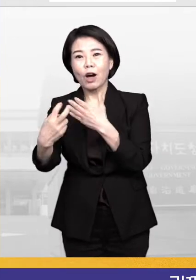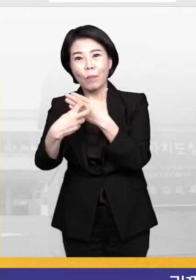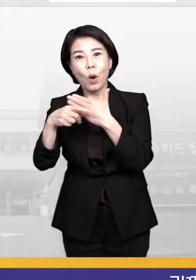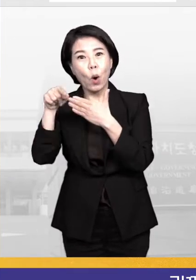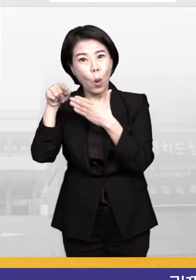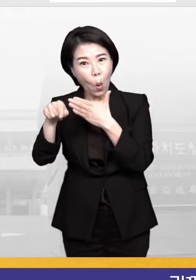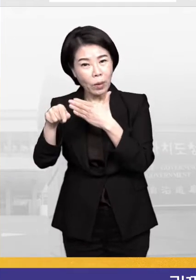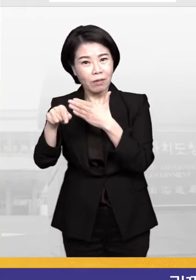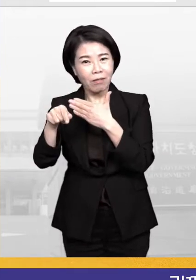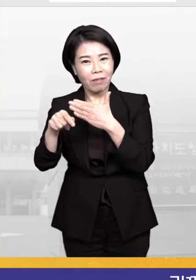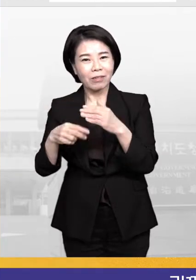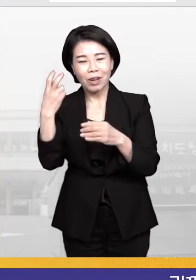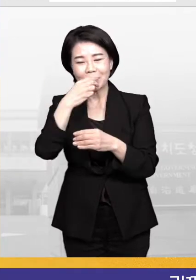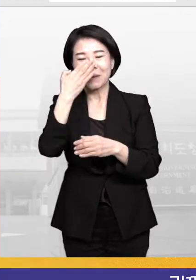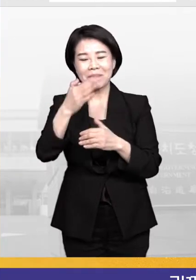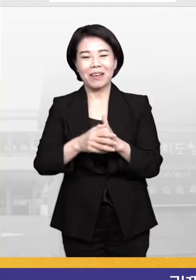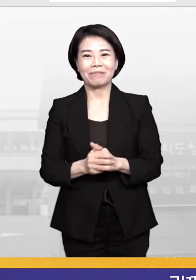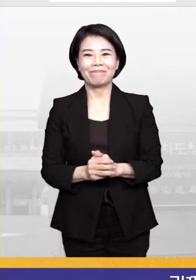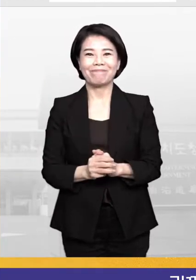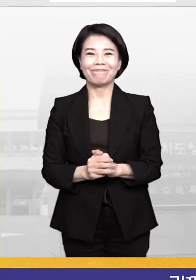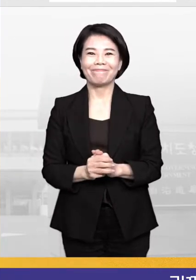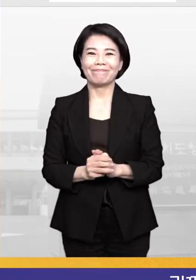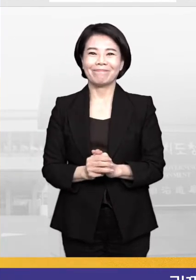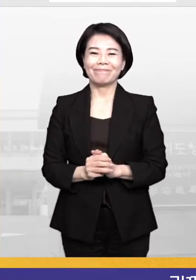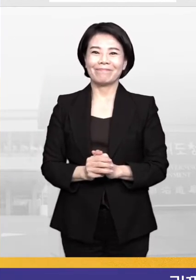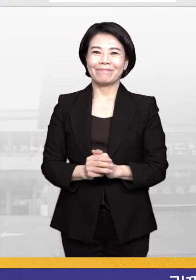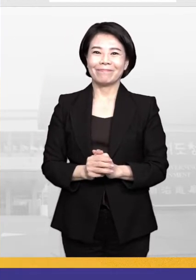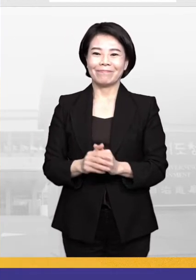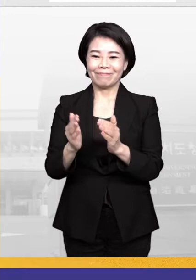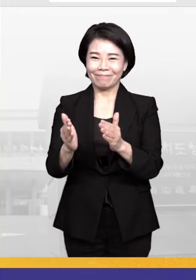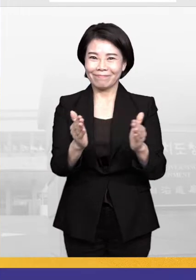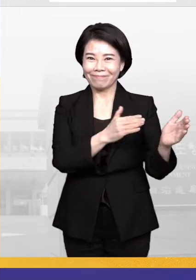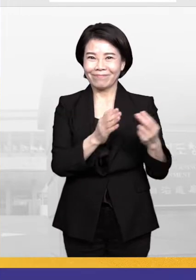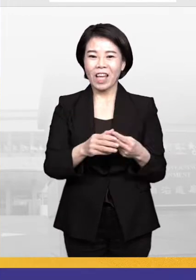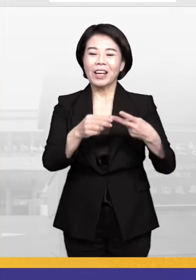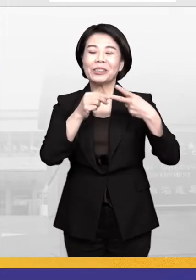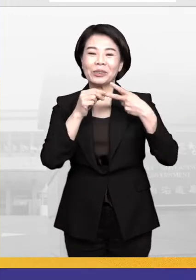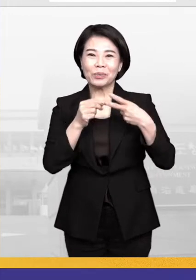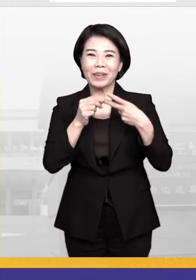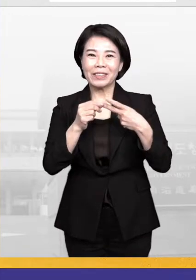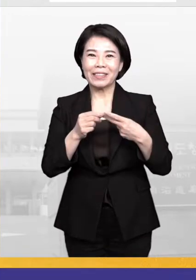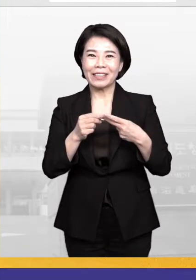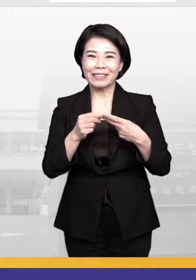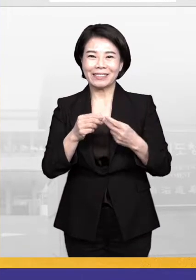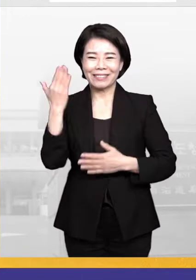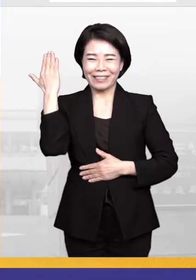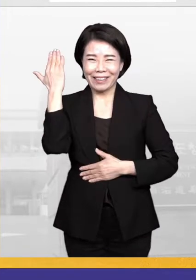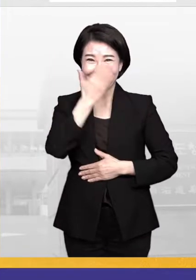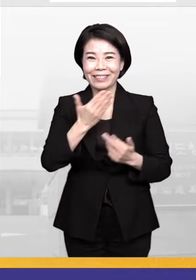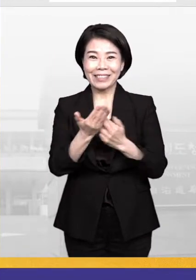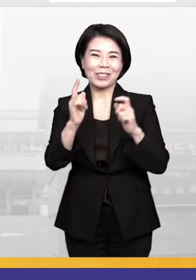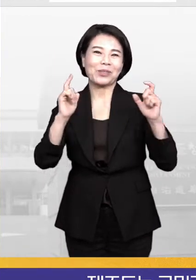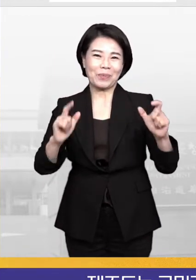지정 의료기관에서 검사를 받아보실 수 있습니다. 두 번째, 청렴한 제주입니다.